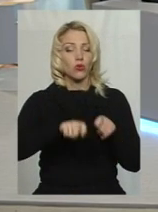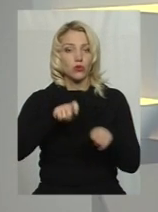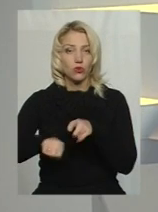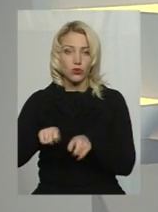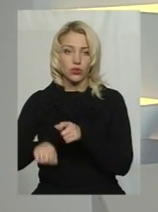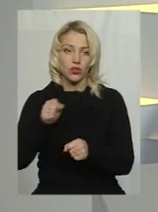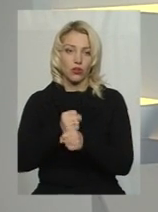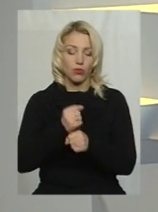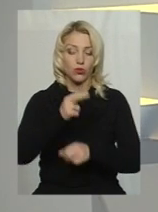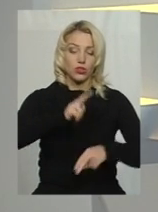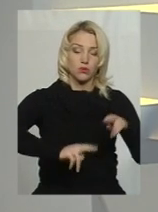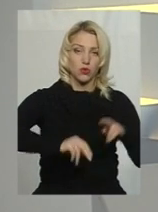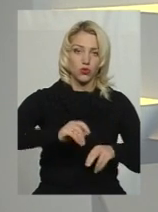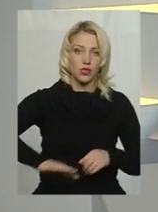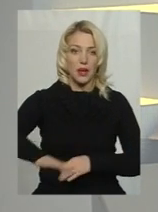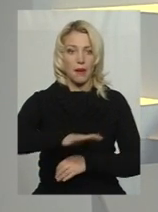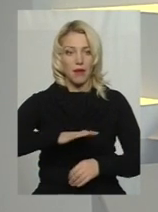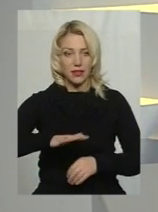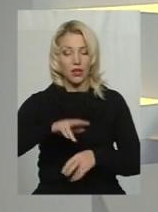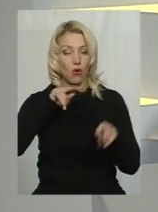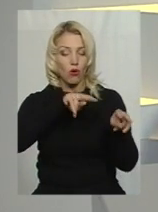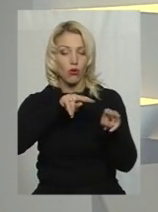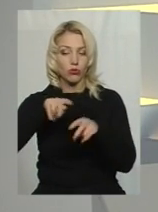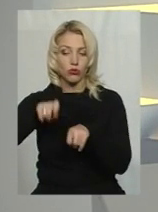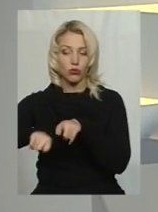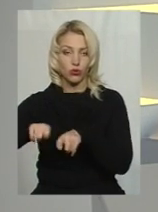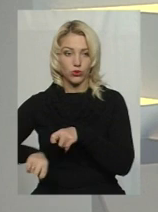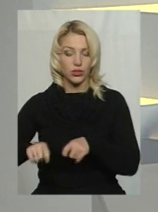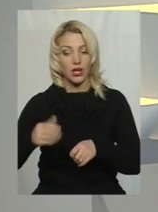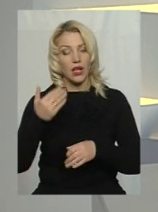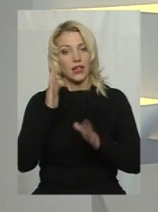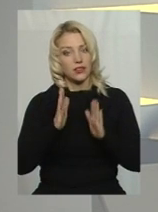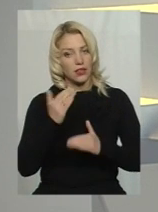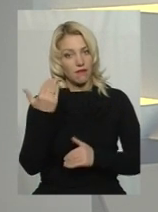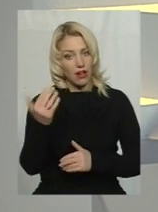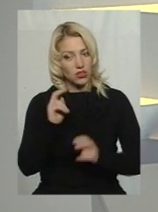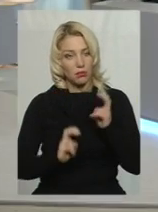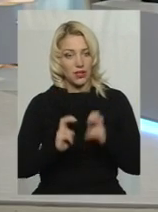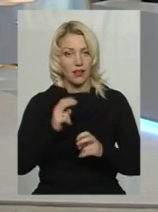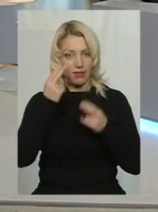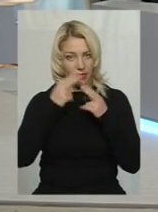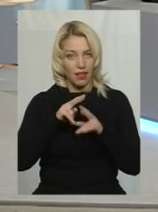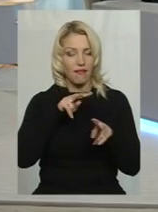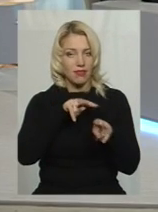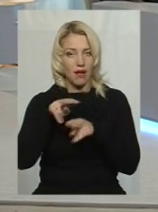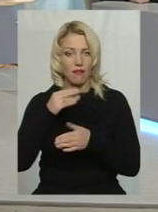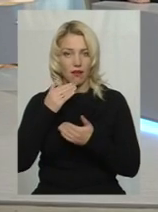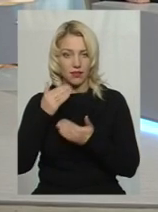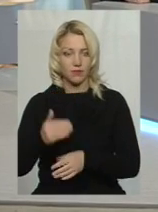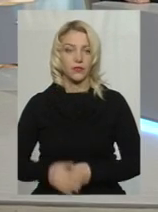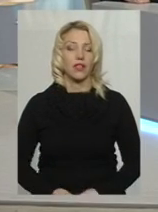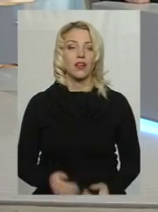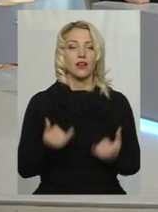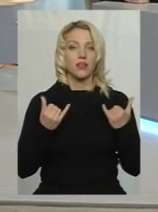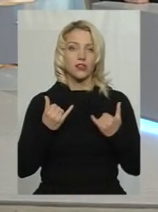спорудження майданчиків? Контролює ці роботи зі спорудження тільки ваше підприємство? Технагляд? На сьогоднішній день